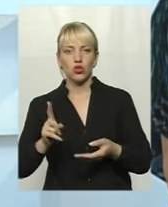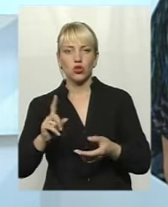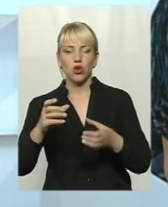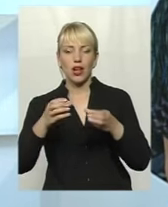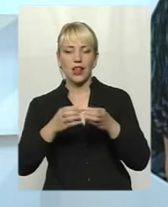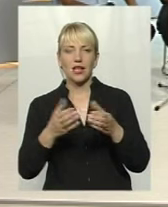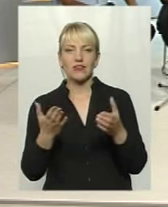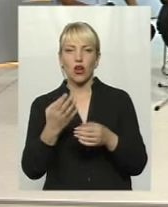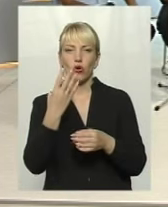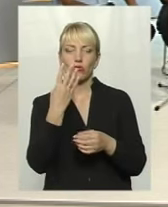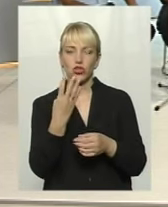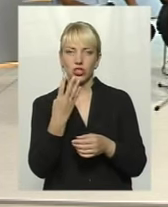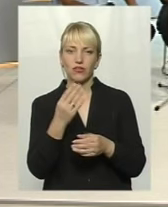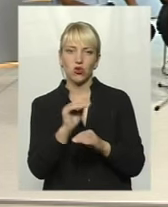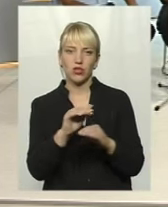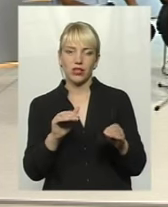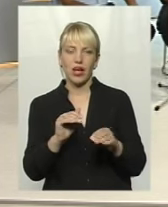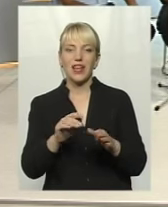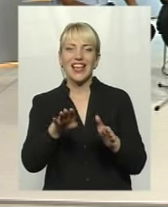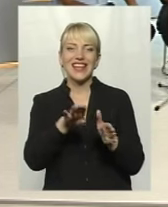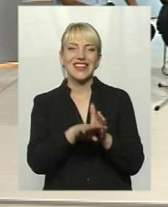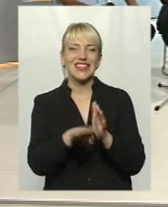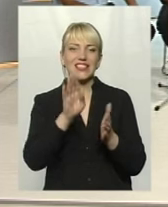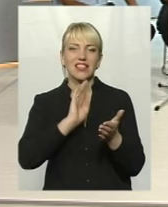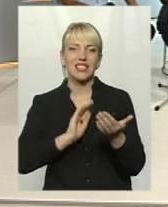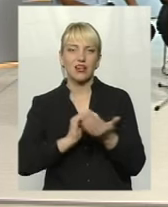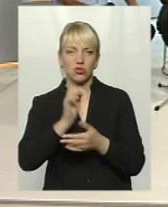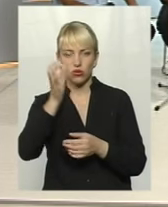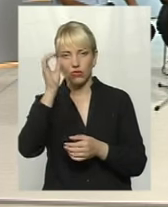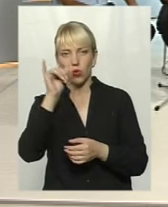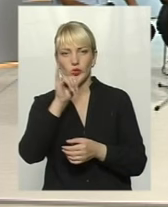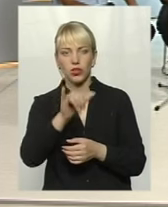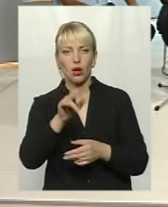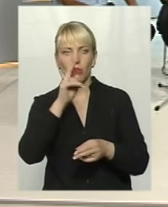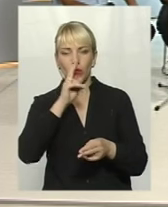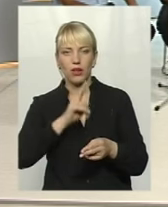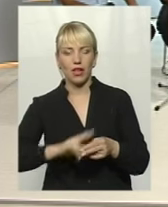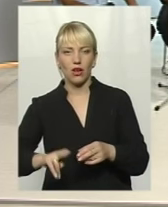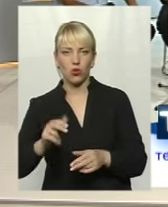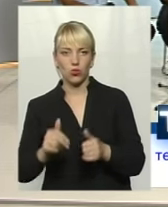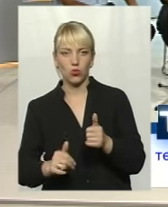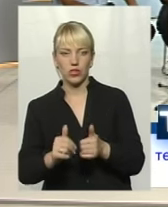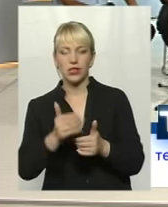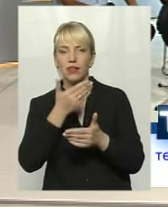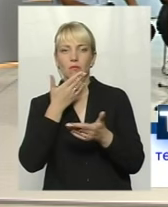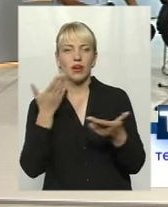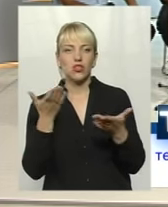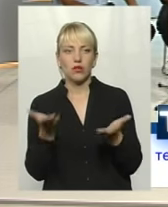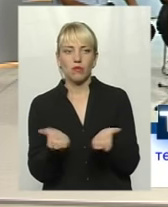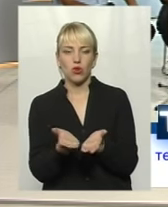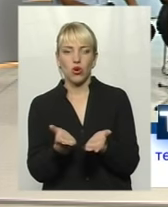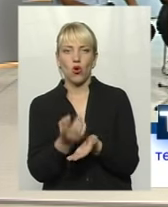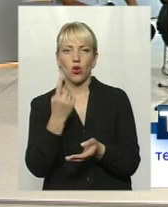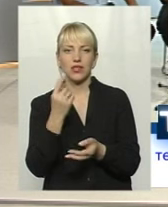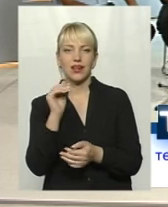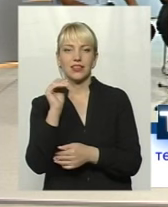четверо дітей, діти отримують гіршу якість освіти. В них пропадає основне, конкуренція. Вони не мають з чим порівнювати. Одна дитина в класі,